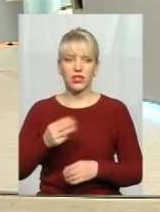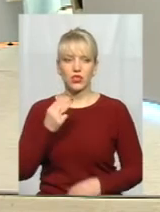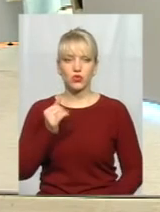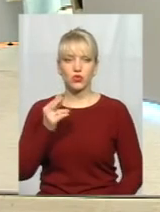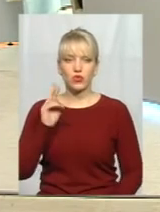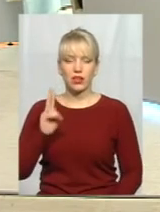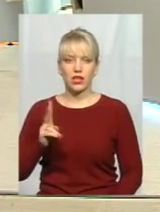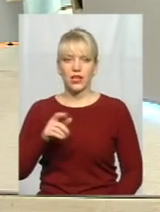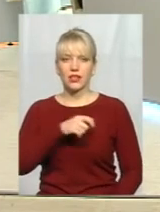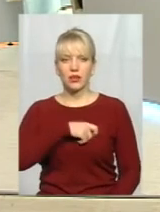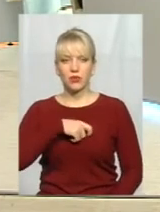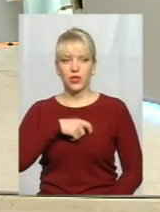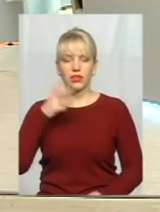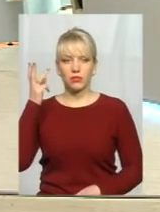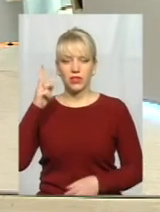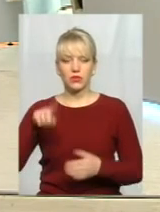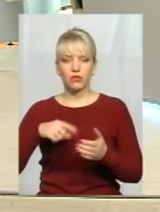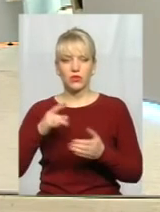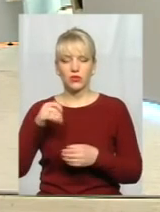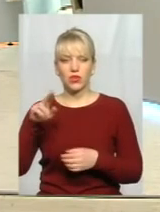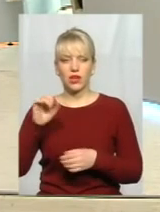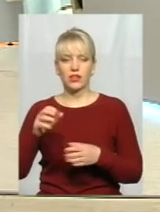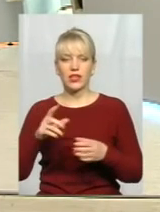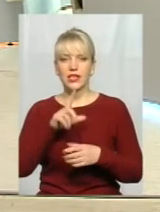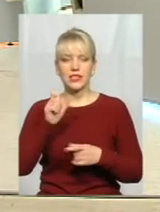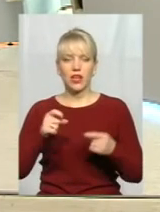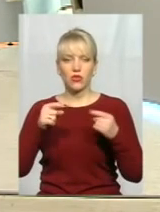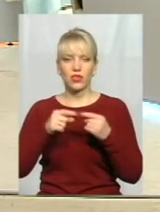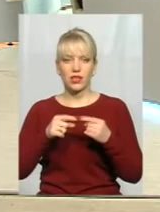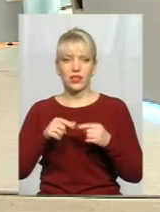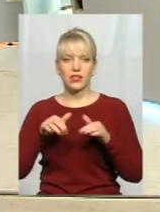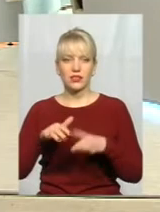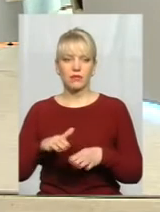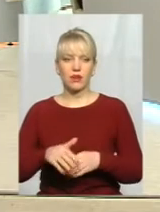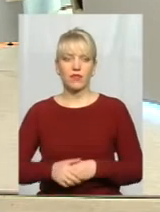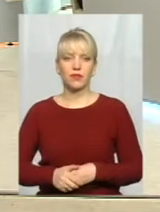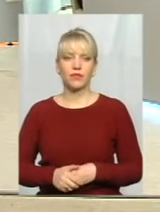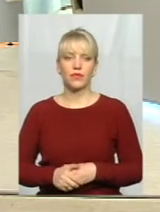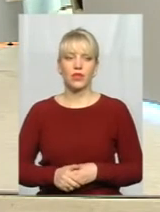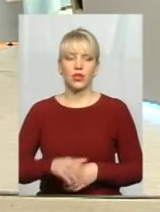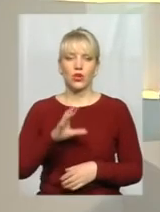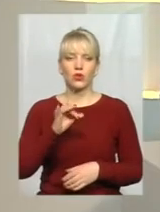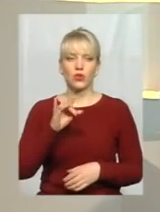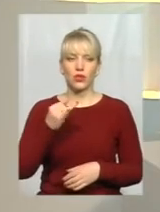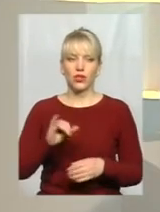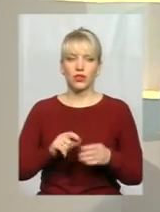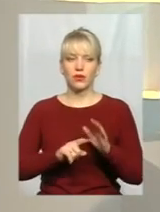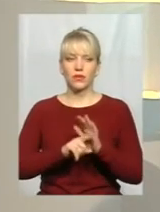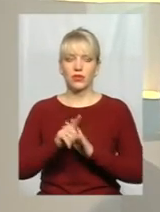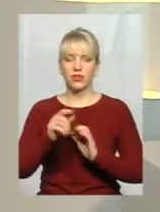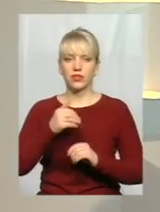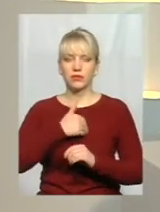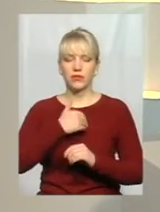депутат Хмельницької обласної ради, фракція «За конкретні справи». Доброго вечора! Доброго дня! Але, пане Юрій, хотіло б почати все ж таки з